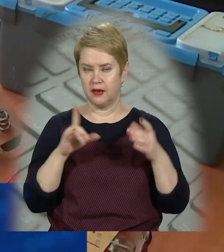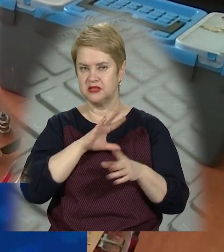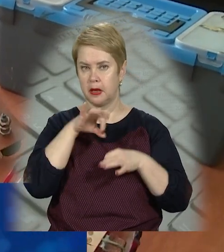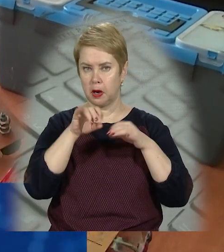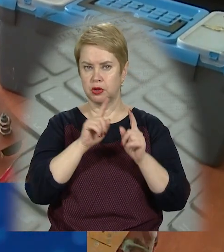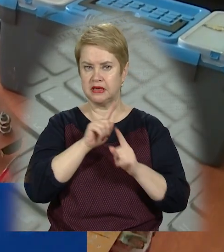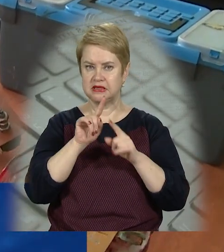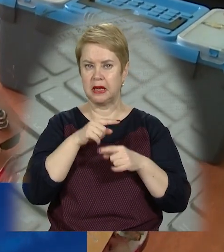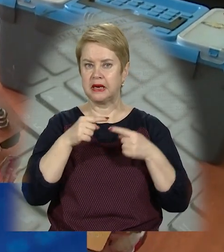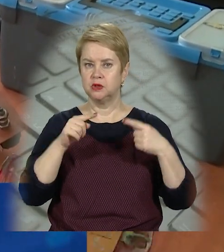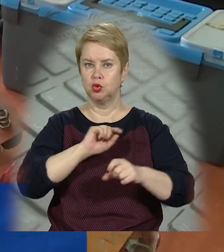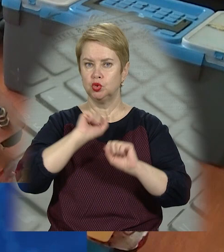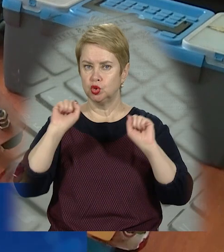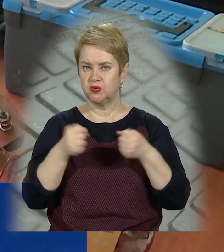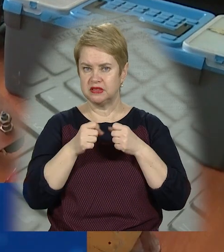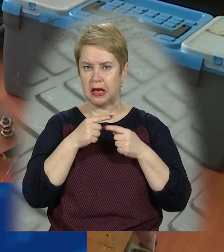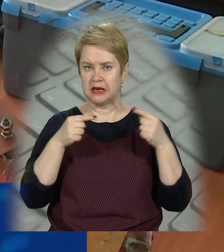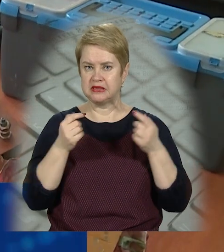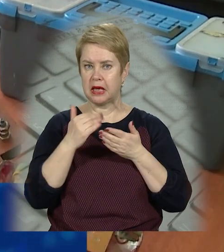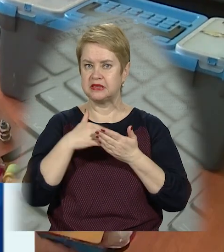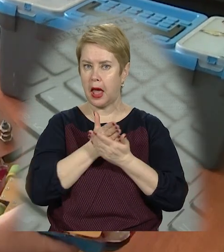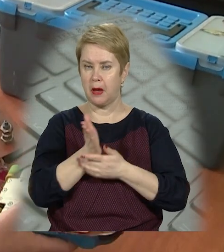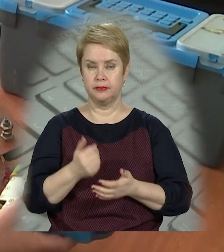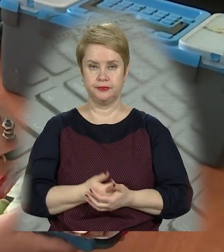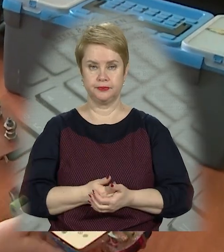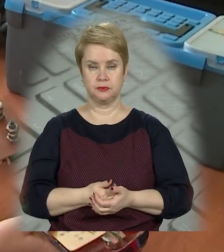їздять з різною швидкістю. І у всіх різна схема.